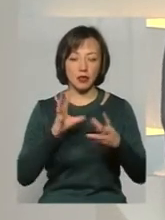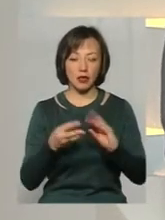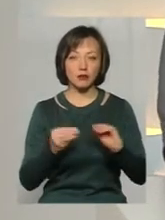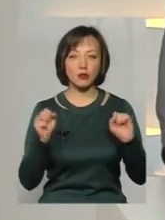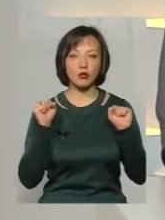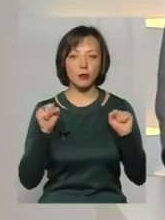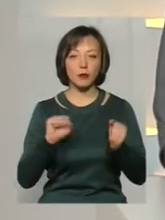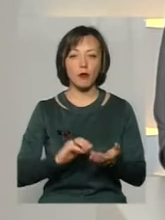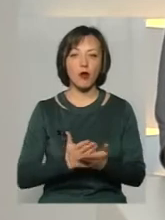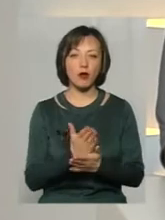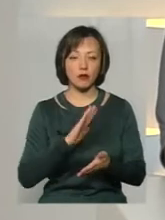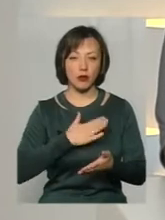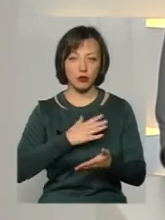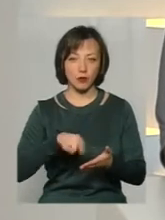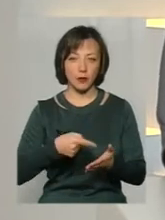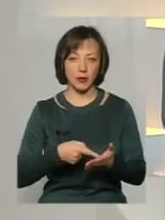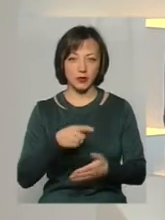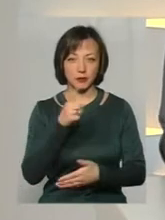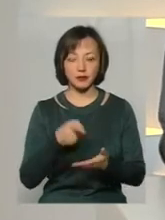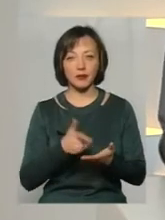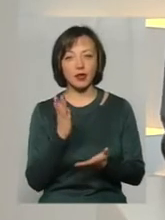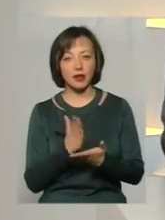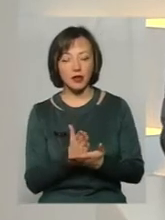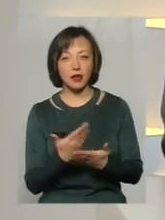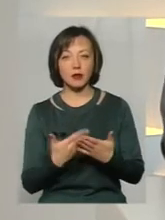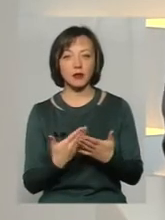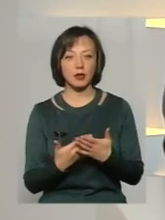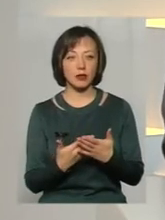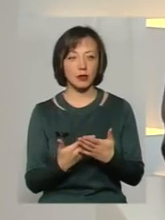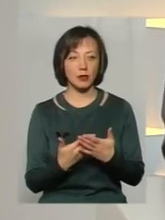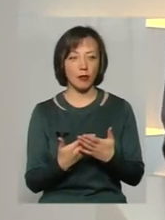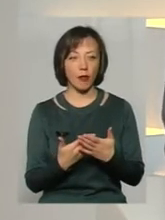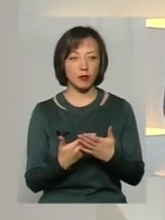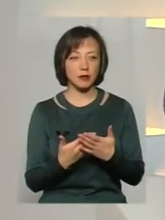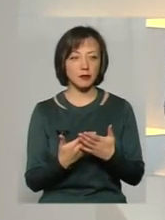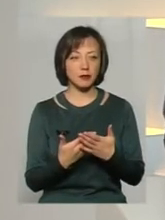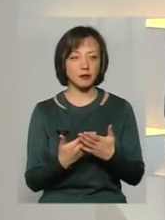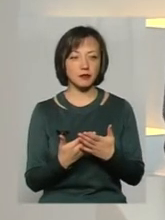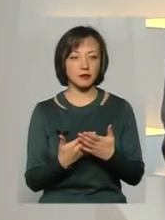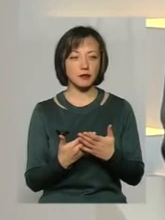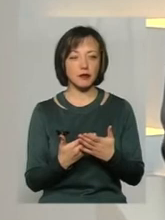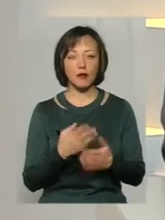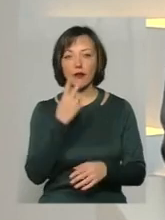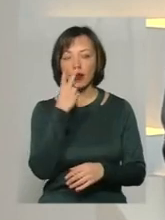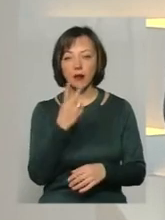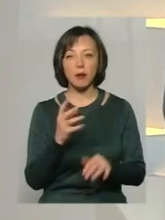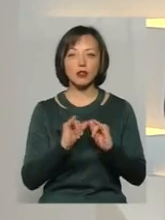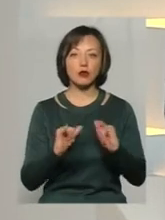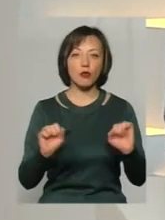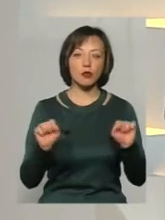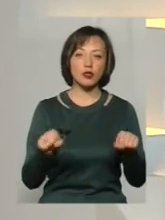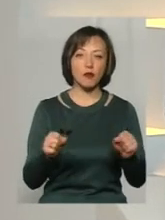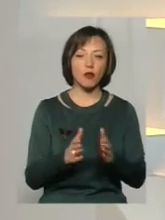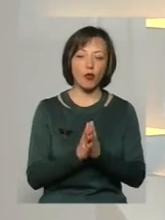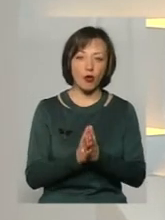спортивної політики в нашому місті? Є там, можливо, бачать розвиток якось, можливо,